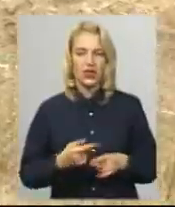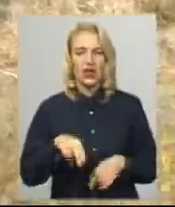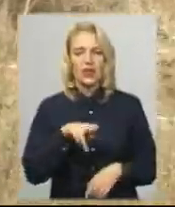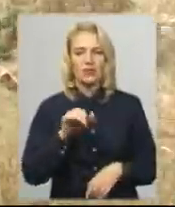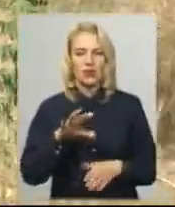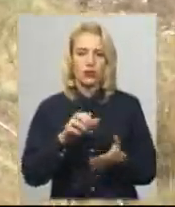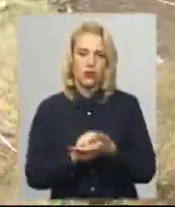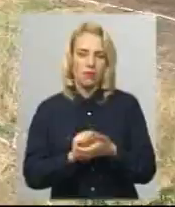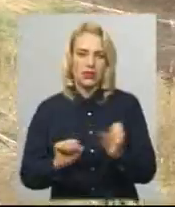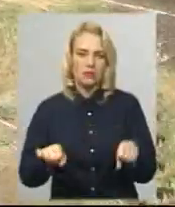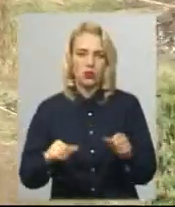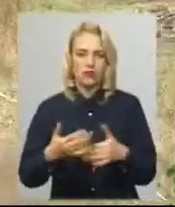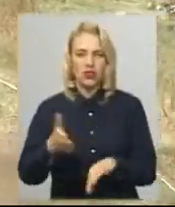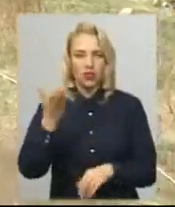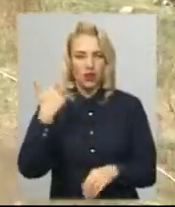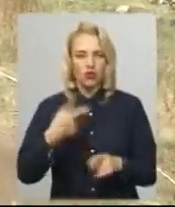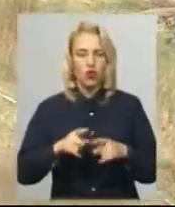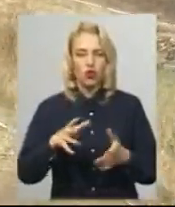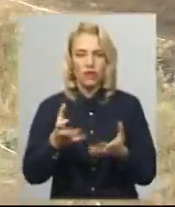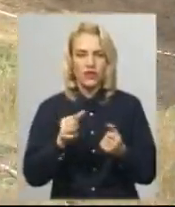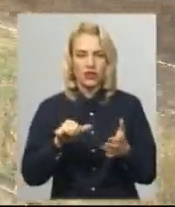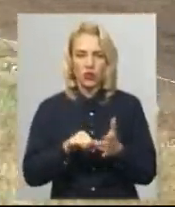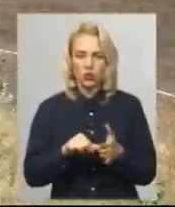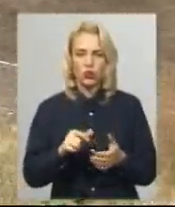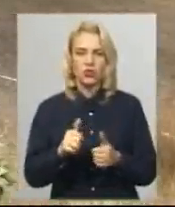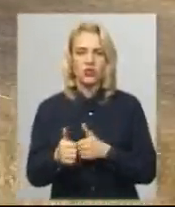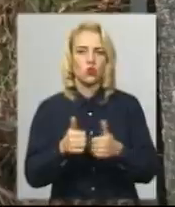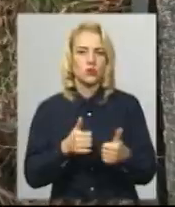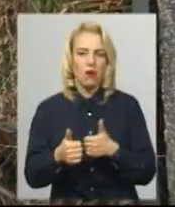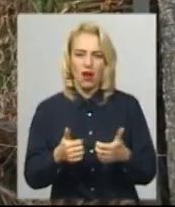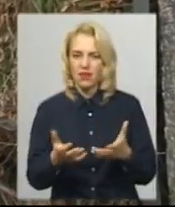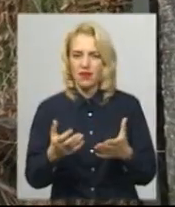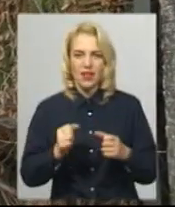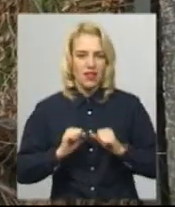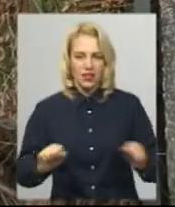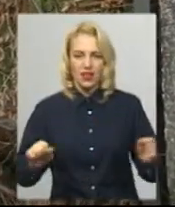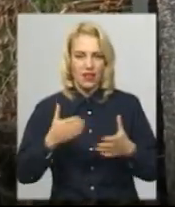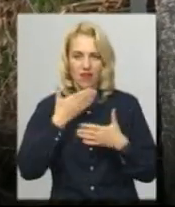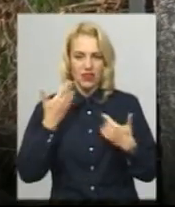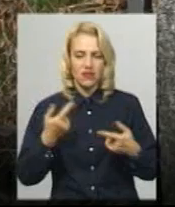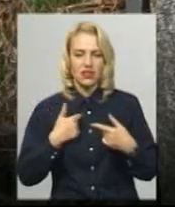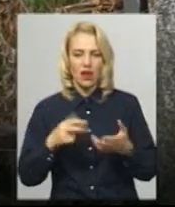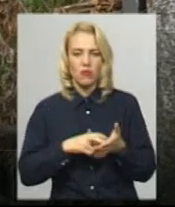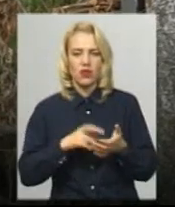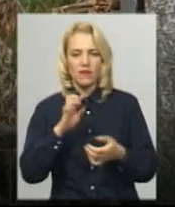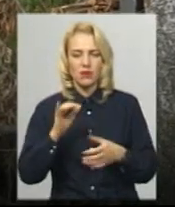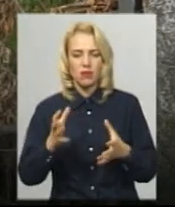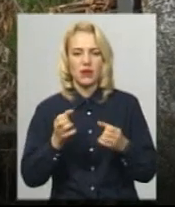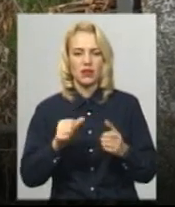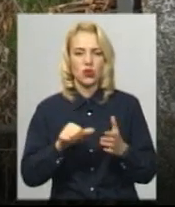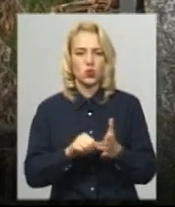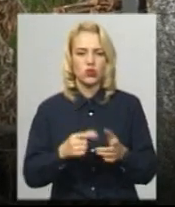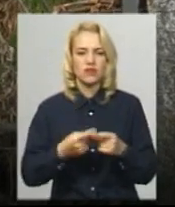вже давно. Проте взяти участь у змагання з мотокросу б не наважився, каже чоловік. «Я б боявся брати участь у змаганнях,